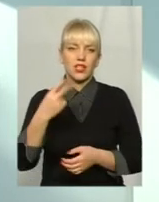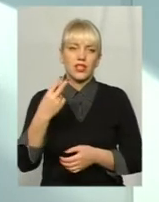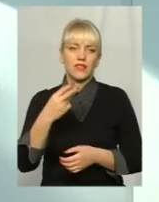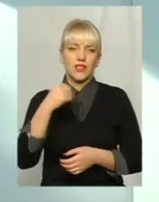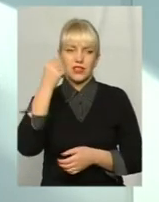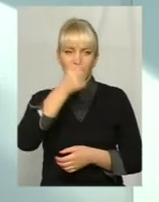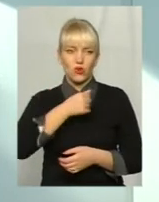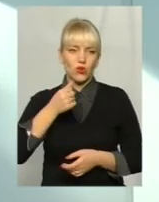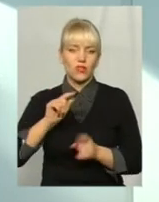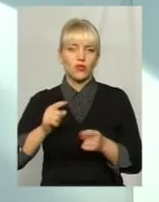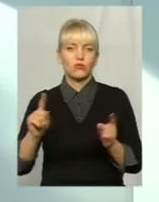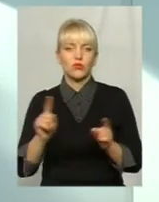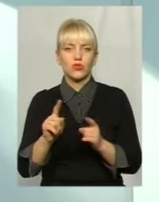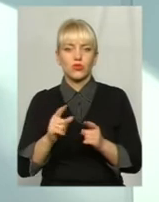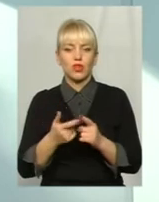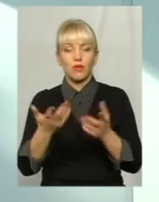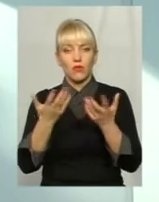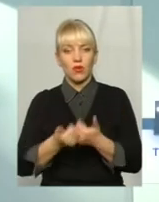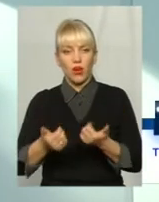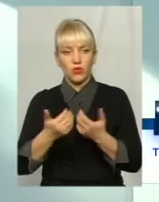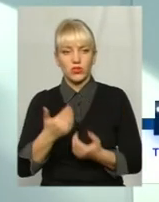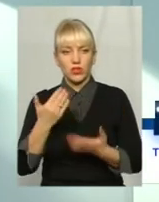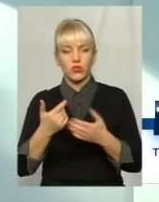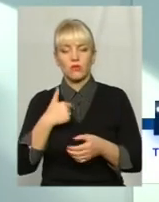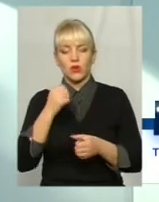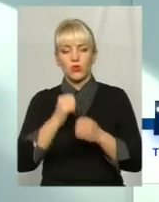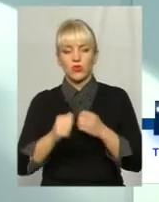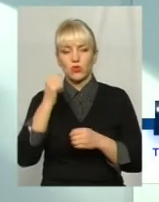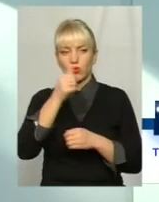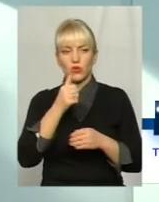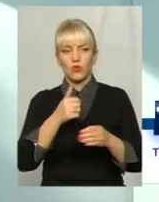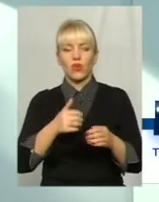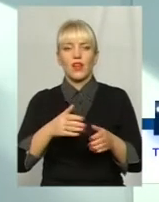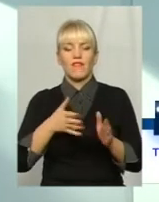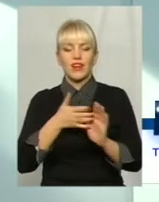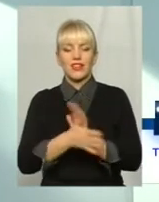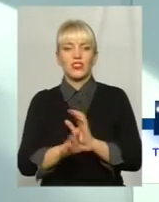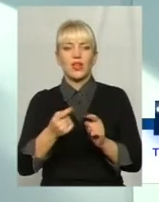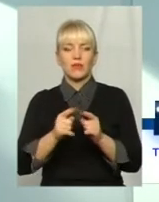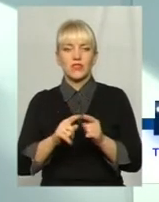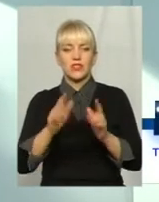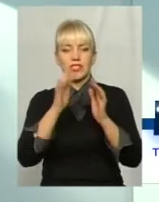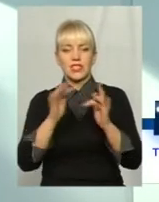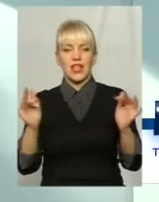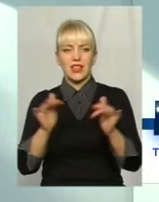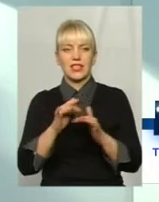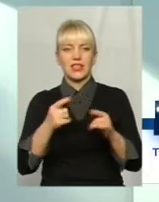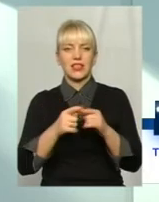років. Тому що, і порахувати, скільки ми кожного року витрачаємо на ялинки, оці, на цей каркас,